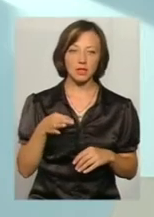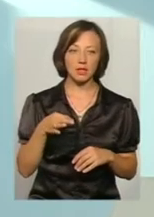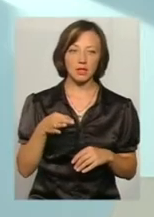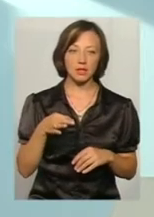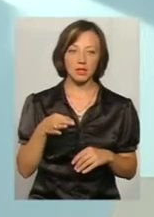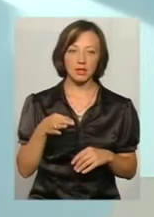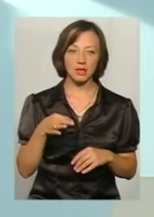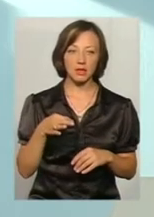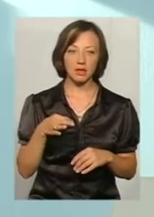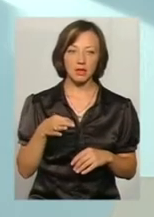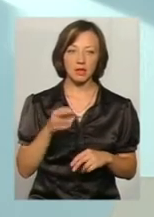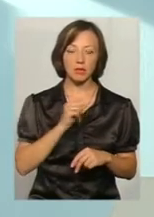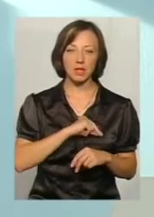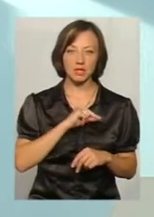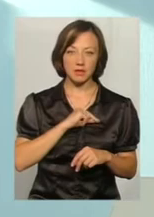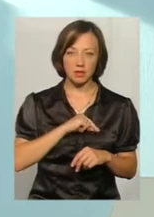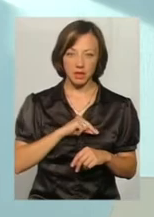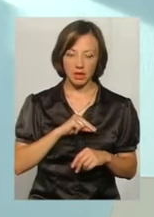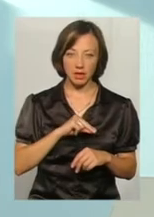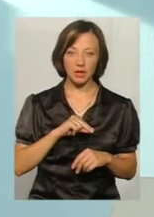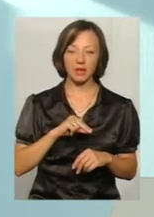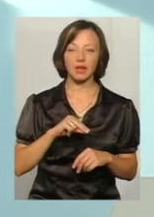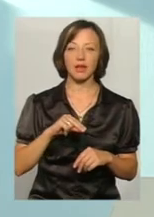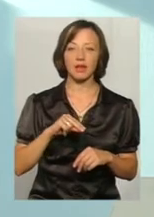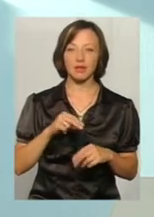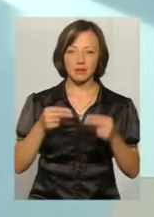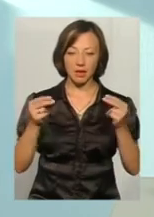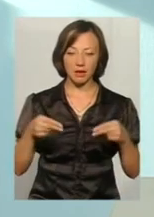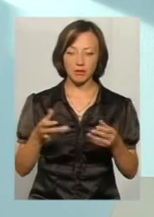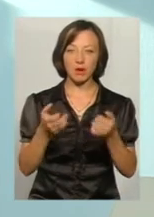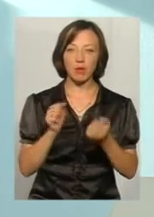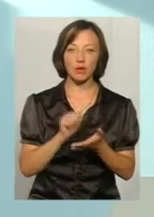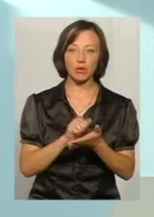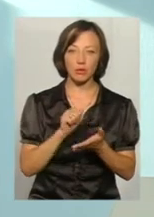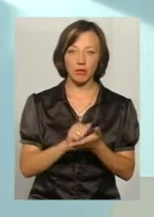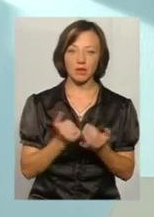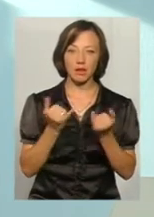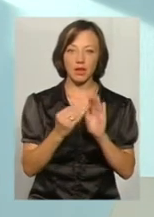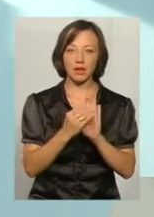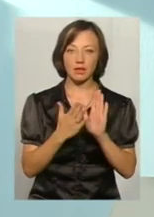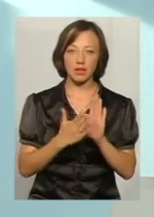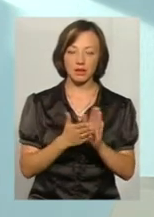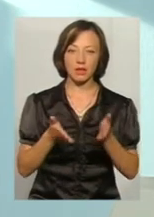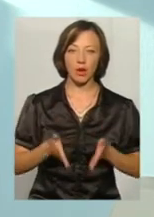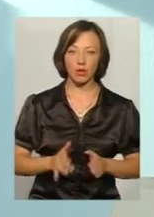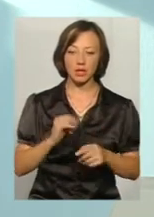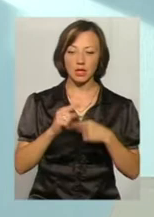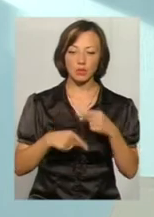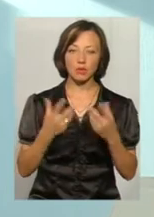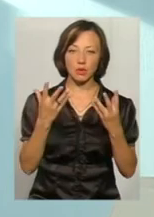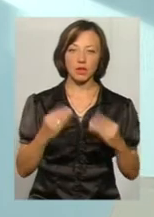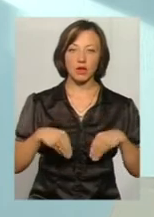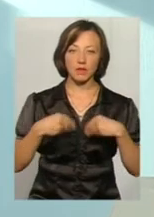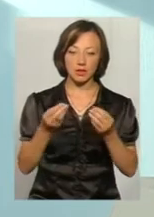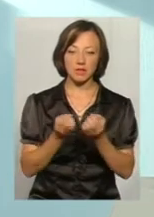варто відмітити, працівники органів реєстрації актів цивільного стану приймають документи для реєстрації народження і наступного дня видають